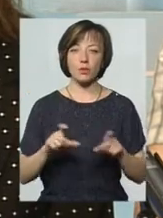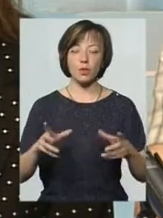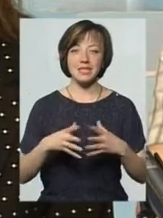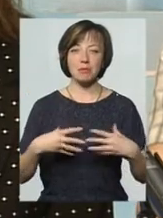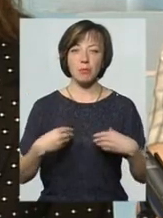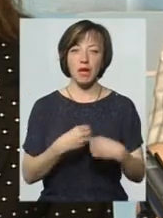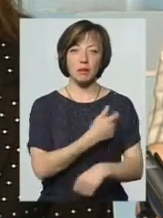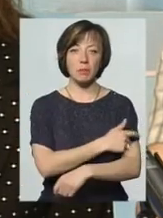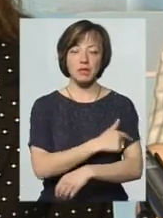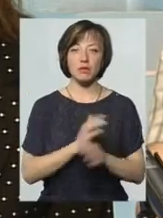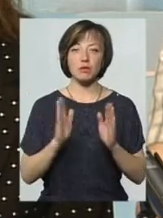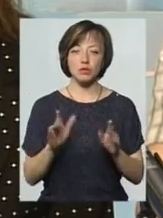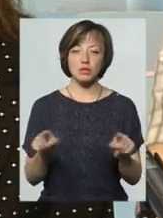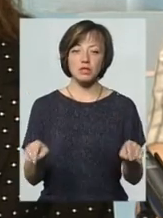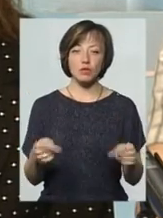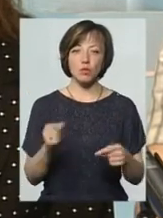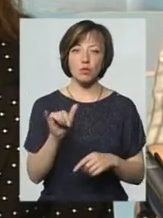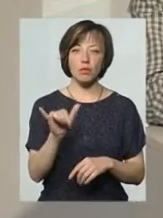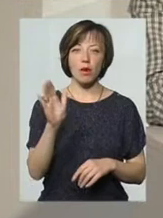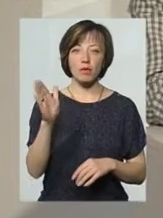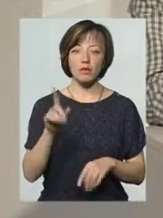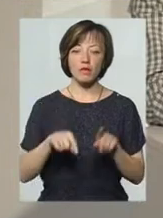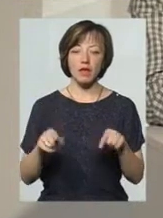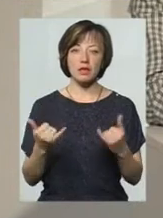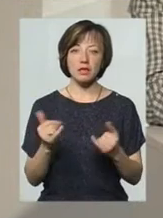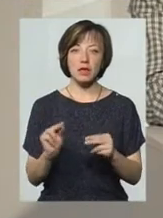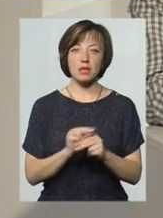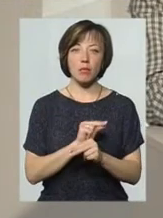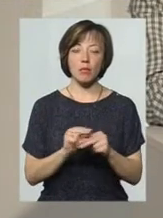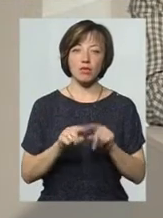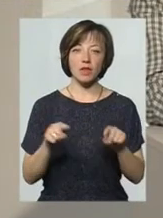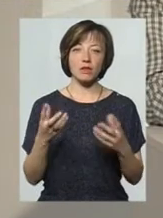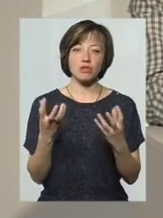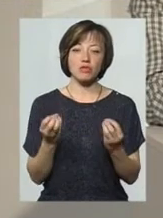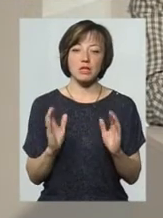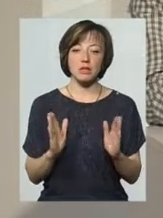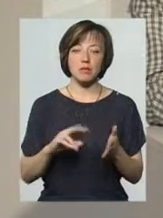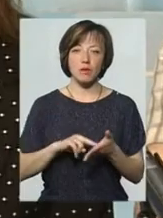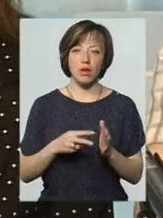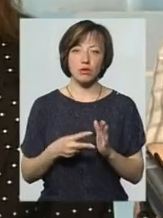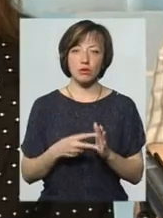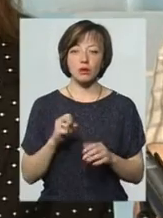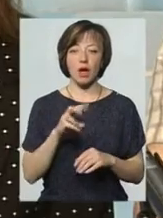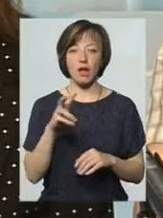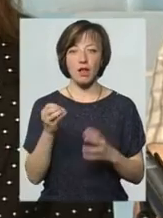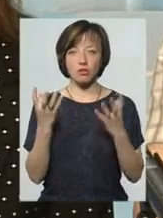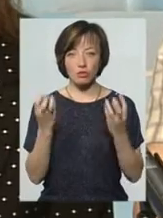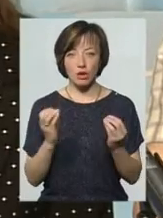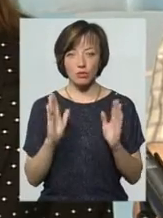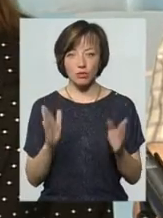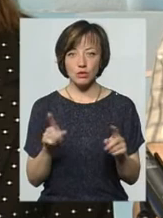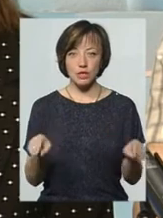медицини. Вони будуть створюватися в майбутньому, в деяких вже зараз йде ремонт, в деяких ще тільки передбачається, але вони будуть ще створені.